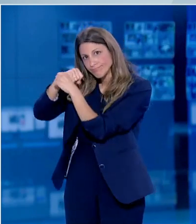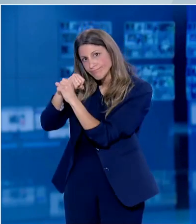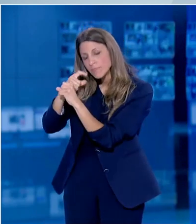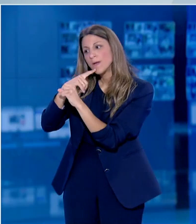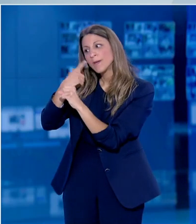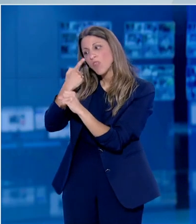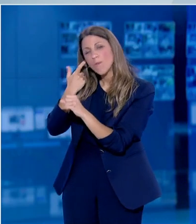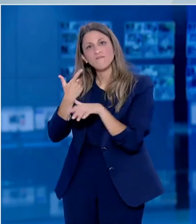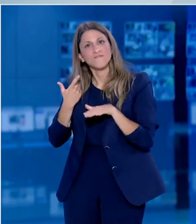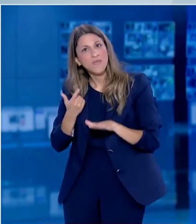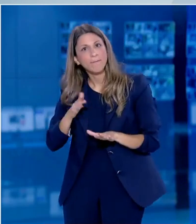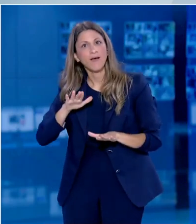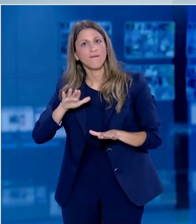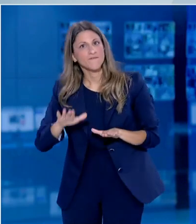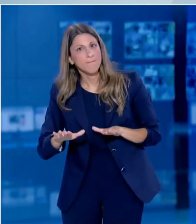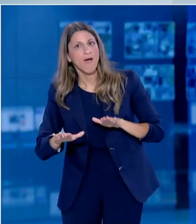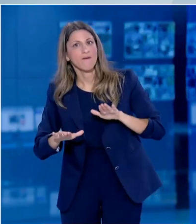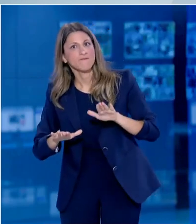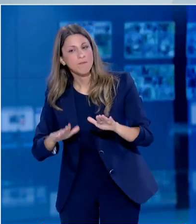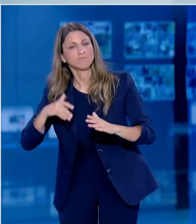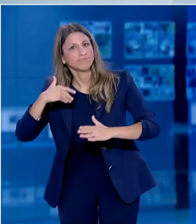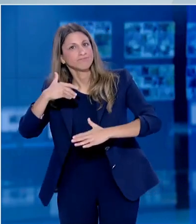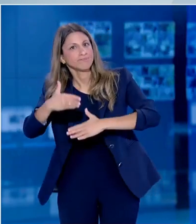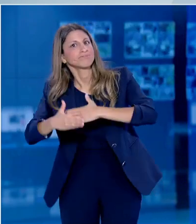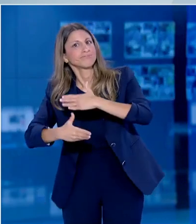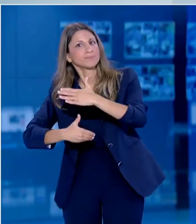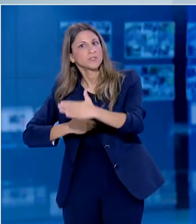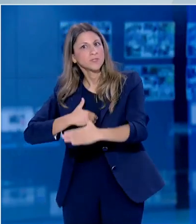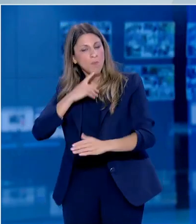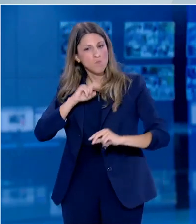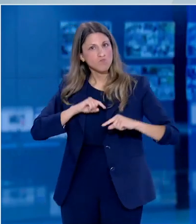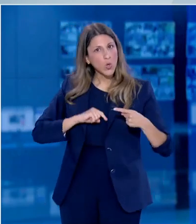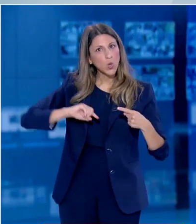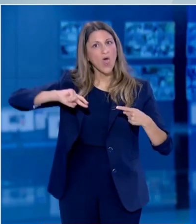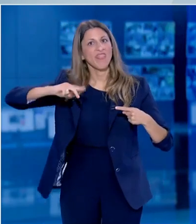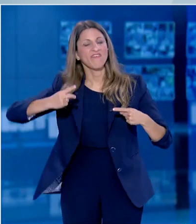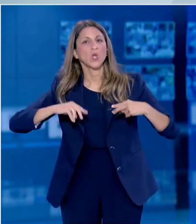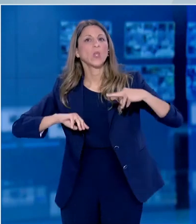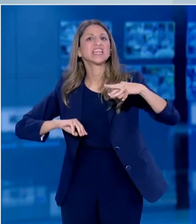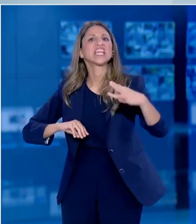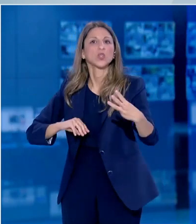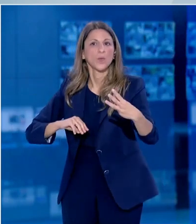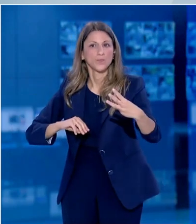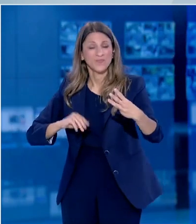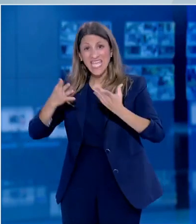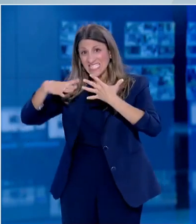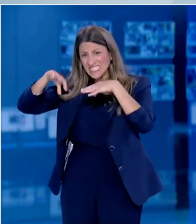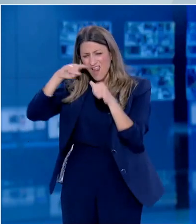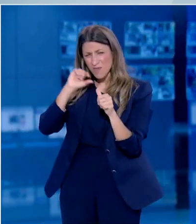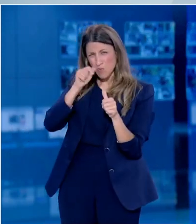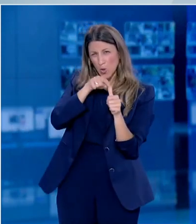φάσεις. Αυτό που σας λέω η φάση 1, φάση 2, η φάση 3 στις προκλινικές φάσεις δοκιμάζεται σε πειραματός όπως ποντίκια και